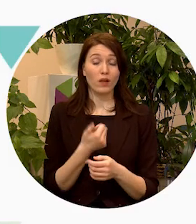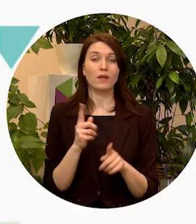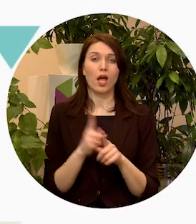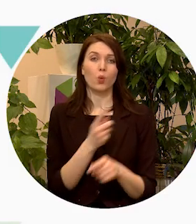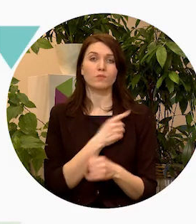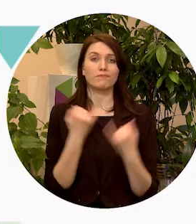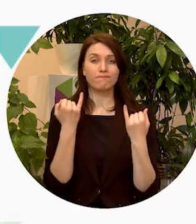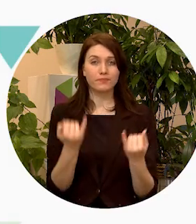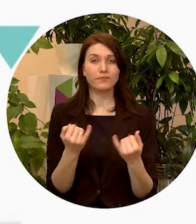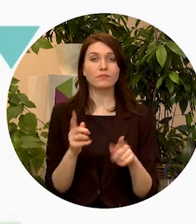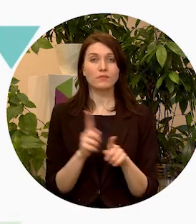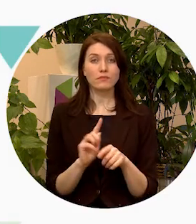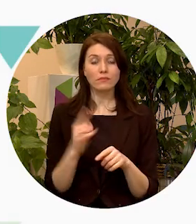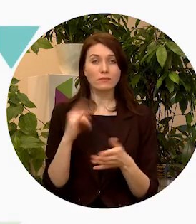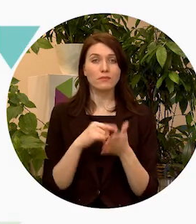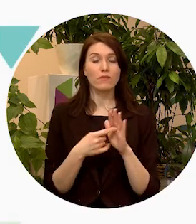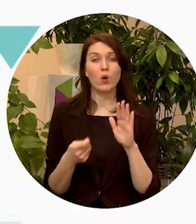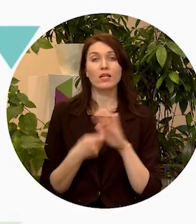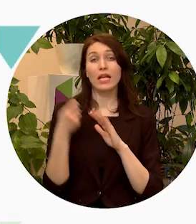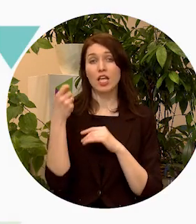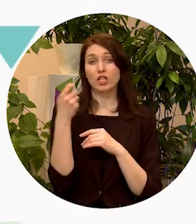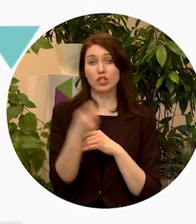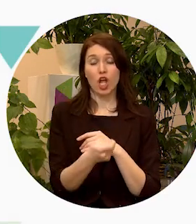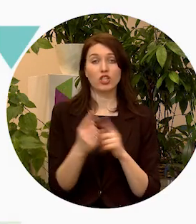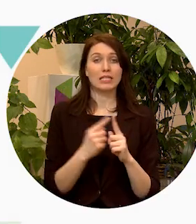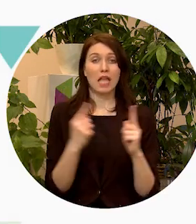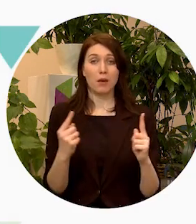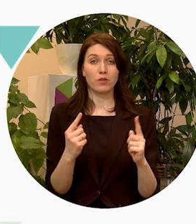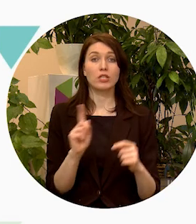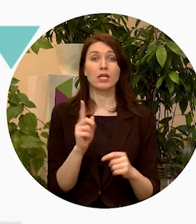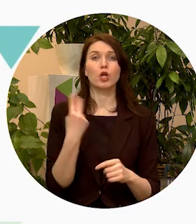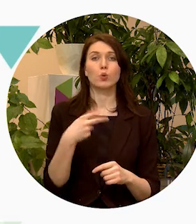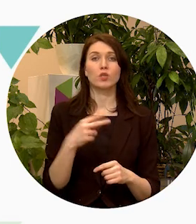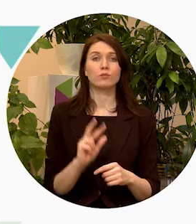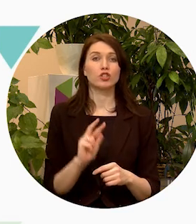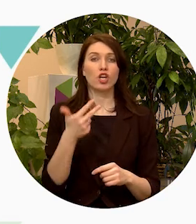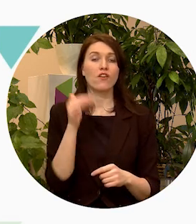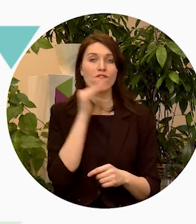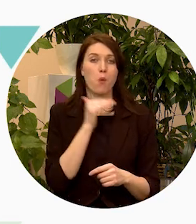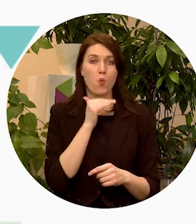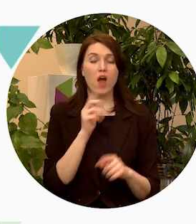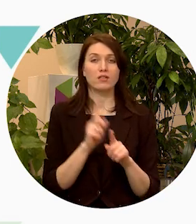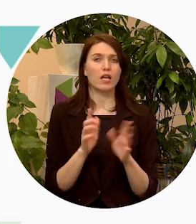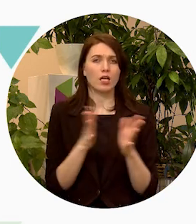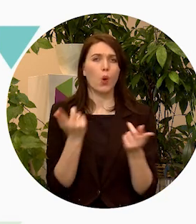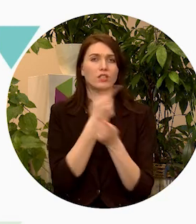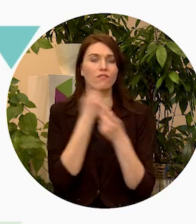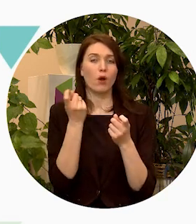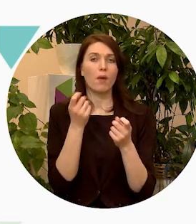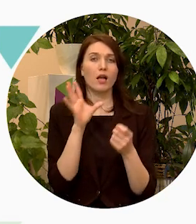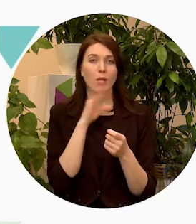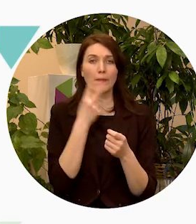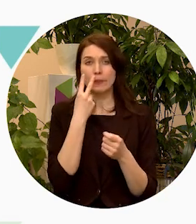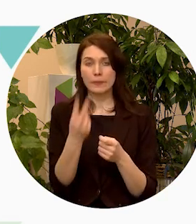uzmanību, ka pirmais projektu iesniegšanas termiņš ir 23. februāris. Šobrīd arī diezgan daudz informācijas var